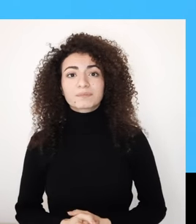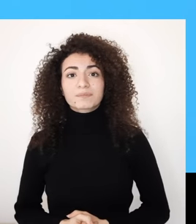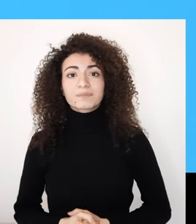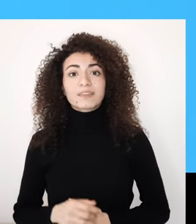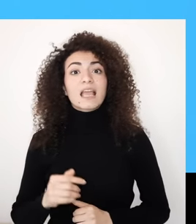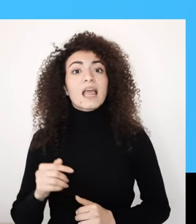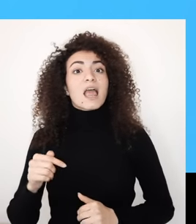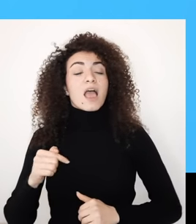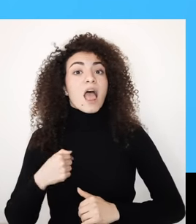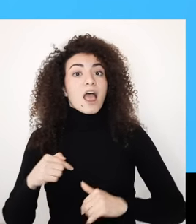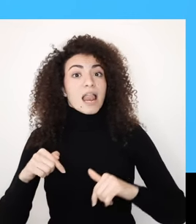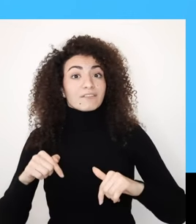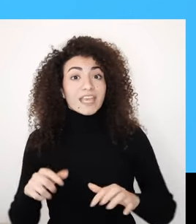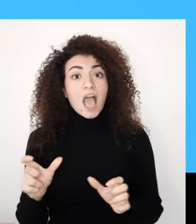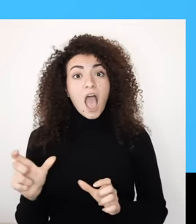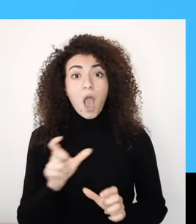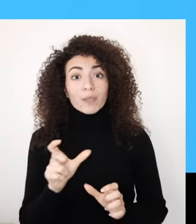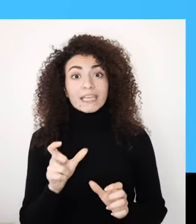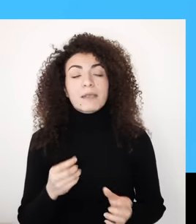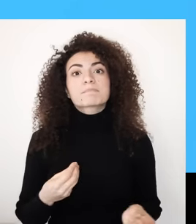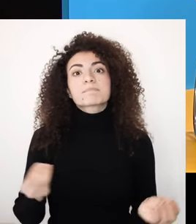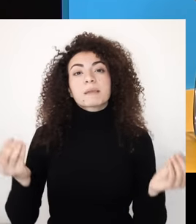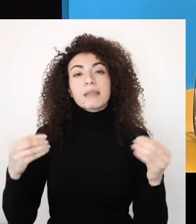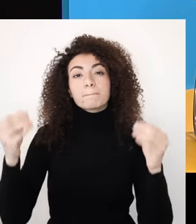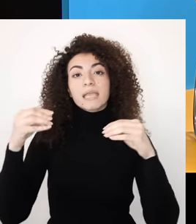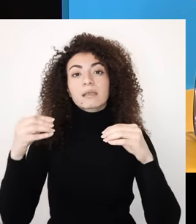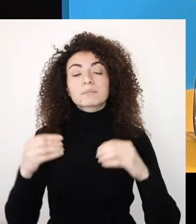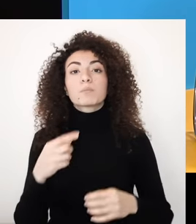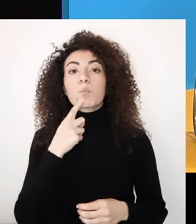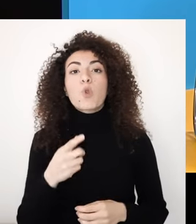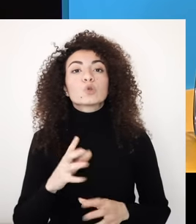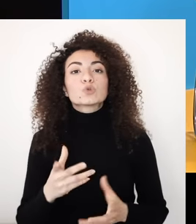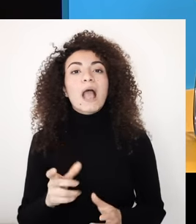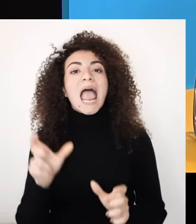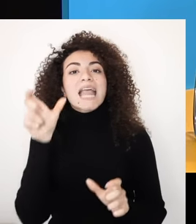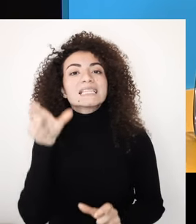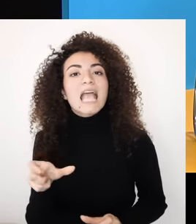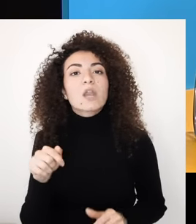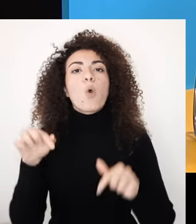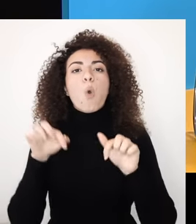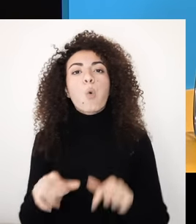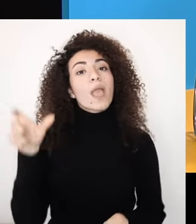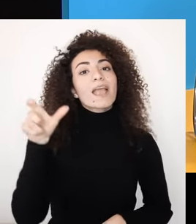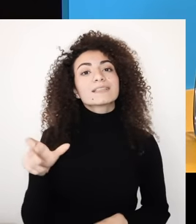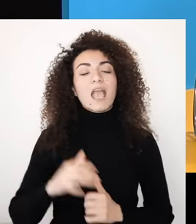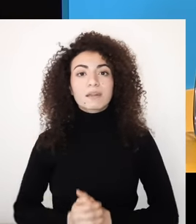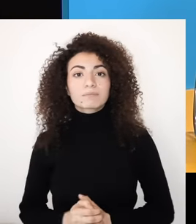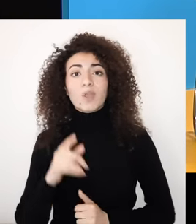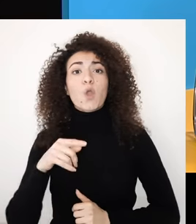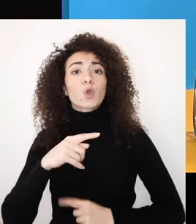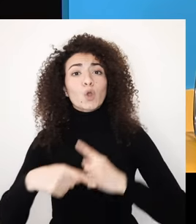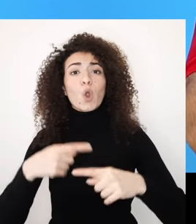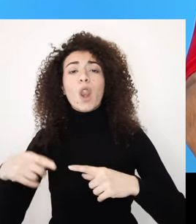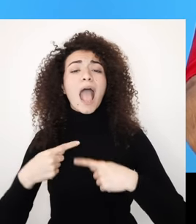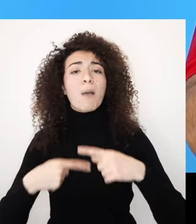بالوقت نفسه ساهمي بتكميل شخصيتي ونموي ممكن تخليني أخبر ولو بشي بسيط عن شو يعني يكون الإنسان